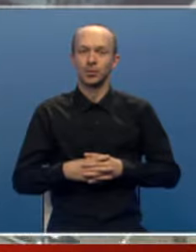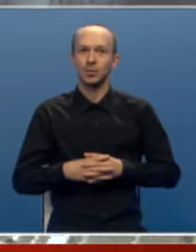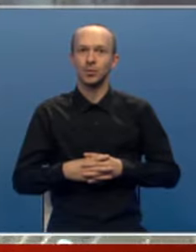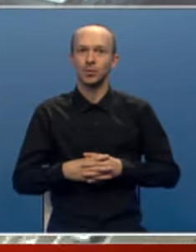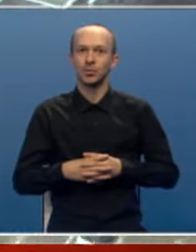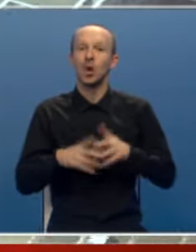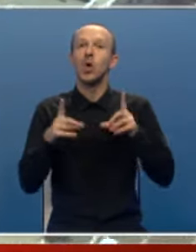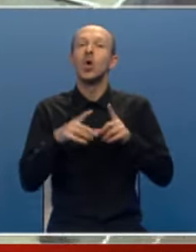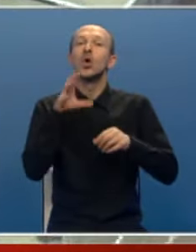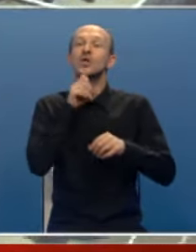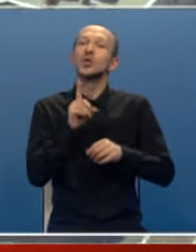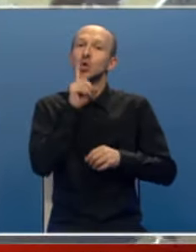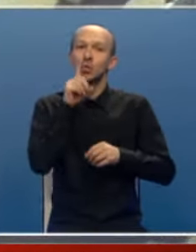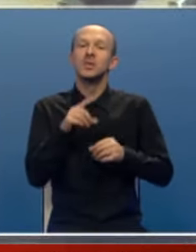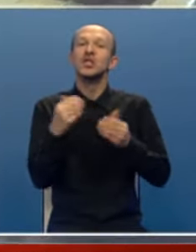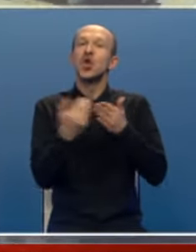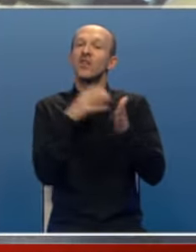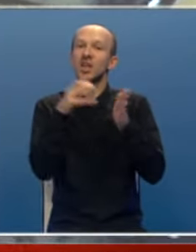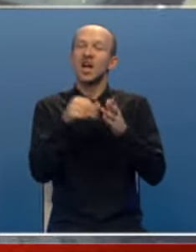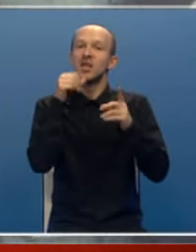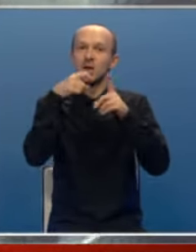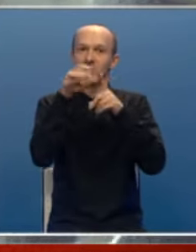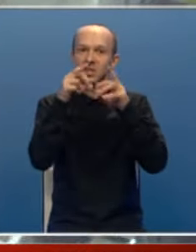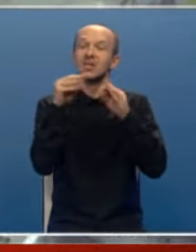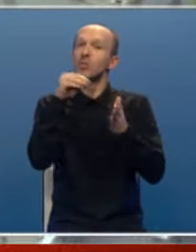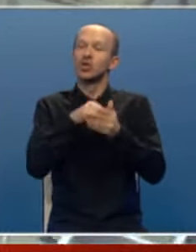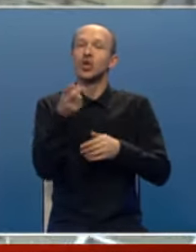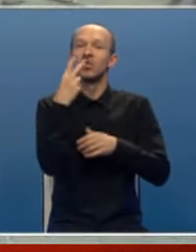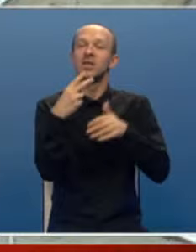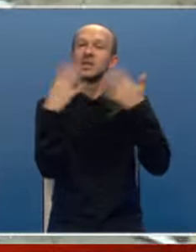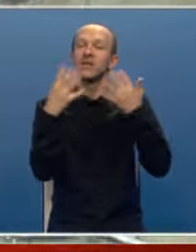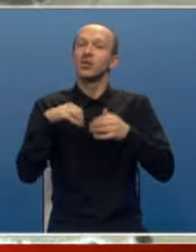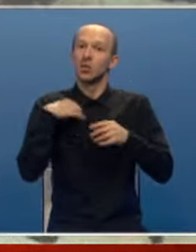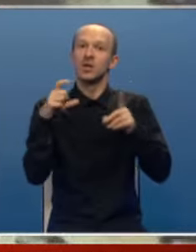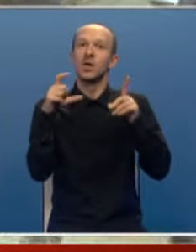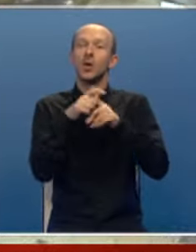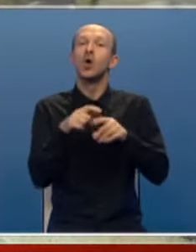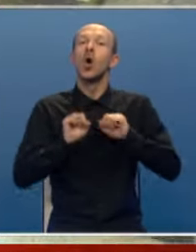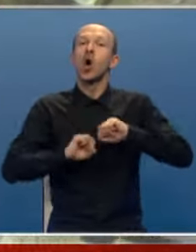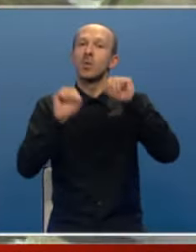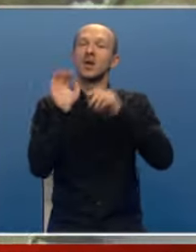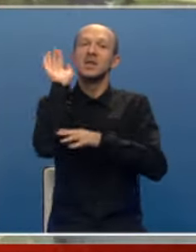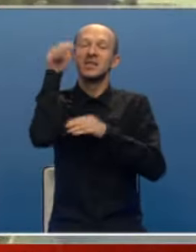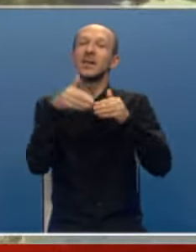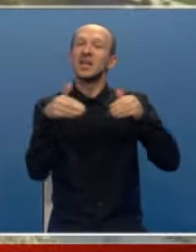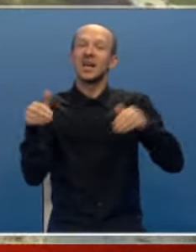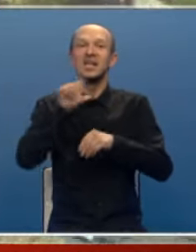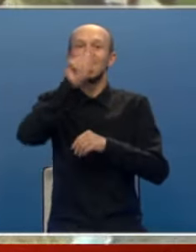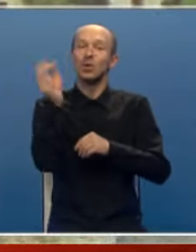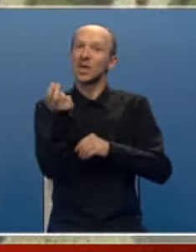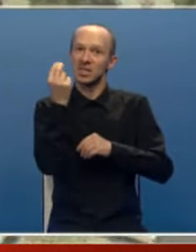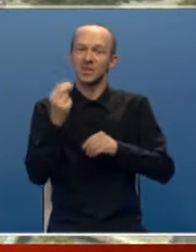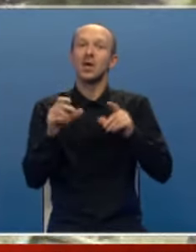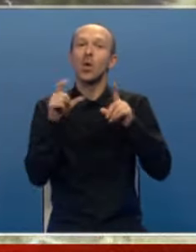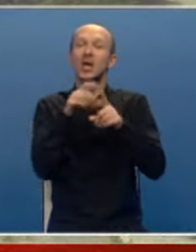U Kozarskoj Dubici, Novom gradu i Kostajnici obilježeno je 29 godina od odbrane zapadnih granica Republike